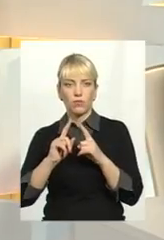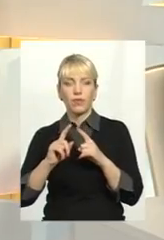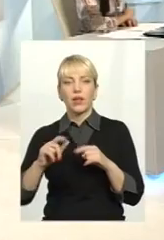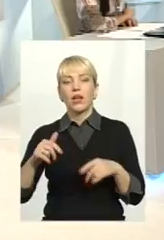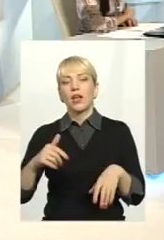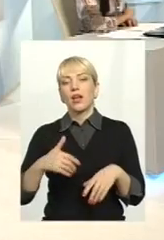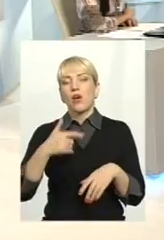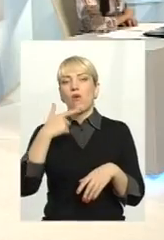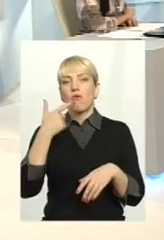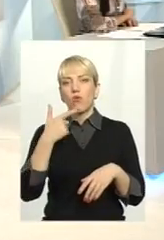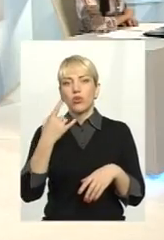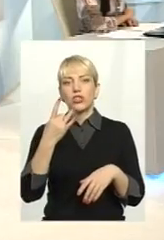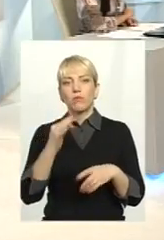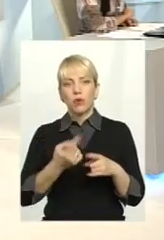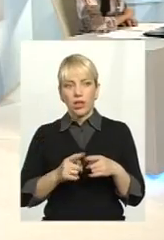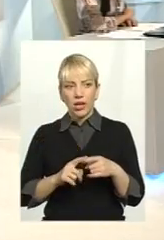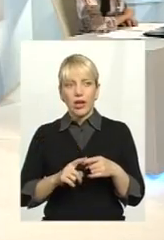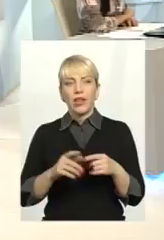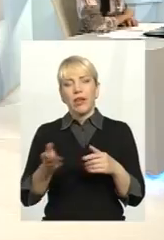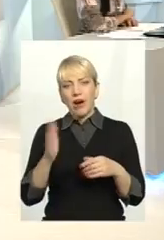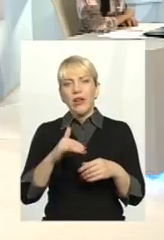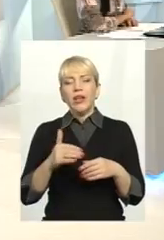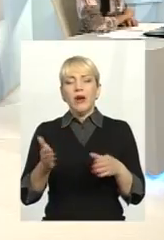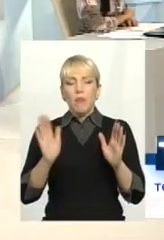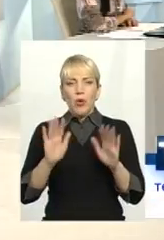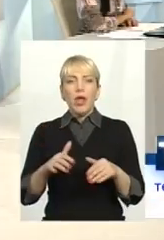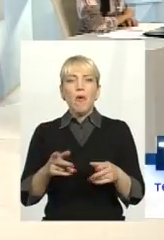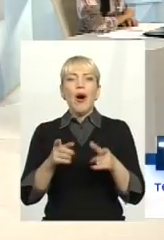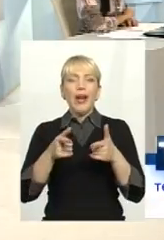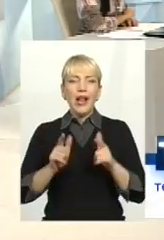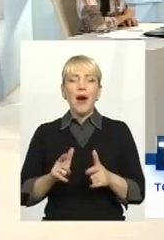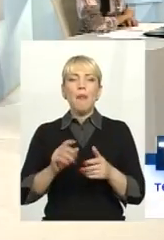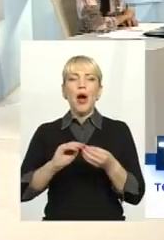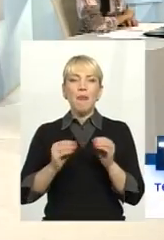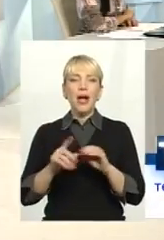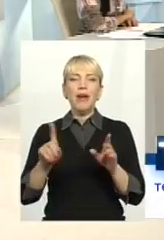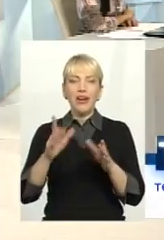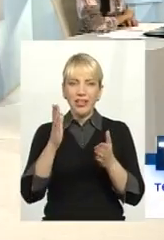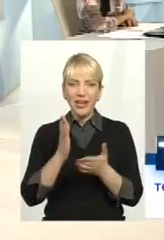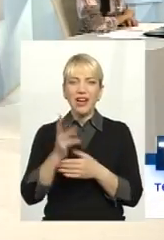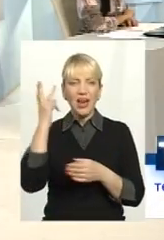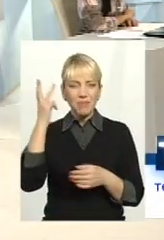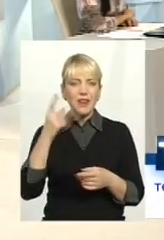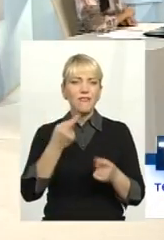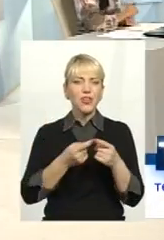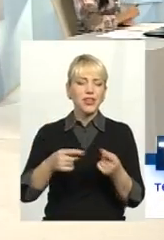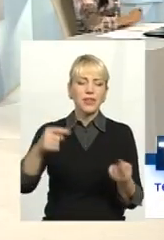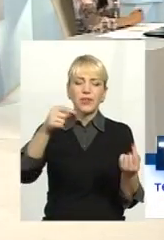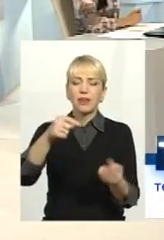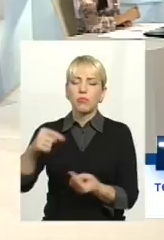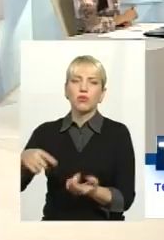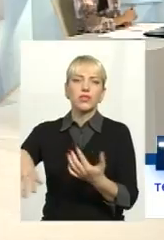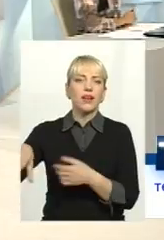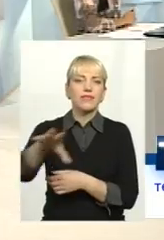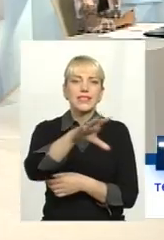Ну, власникаючи, давайте будемо реалістами. Проблеми, які є на Хмельниччині, вони сьогодні типові для всієї України.